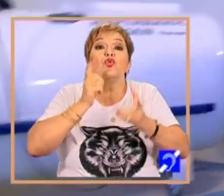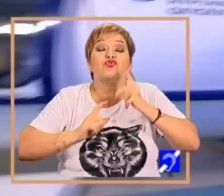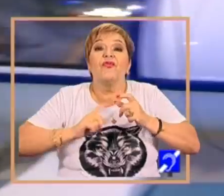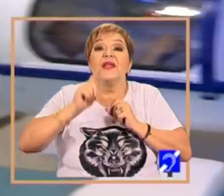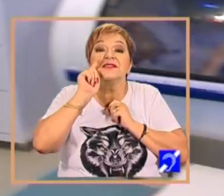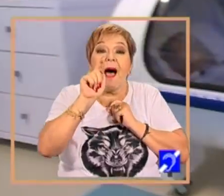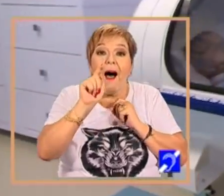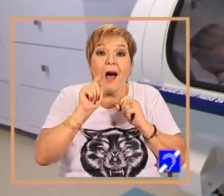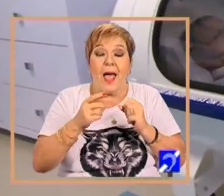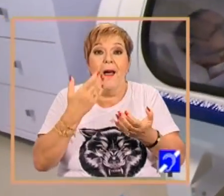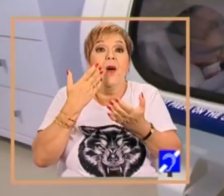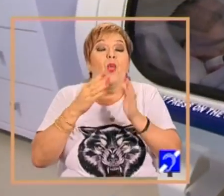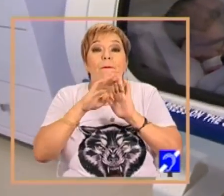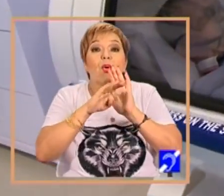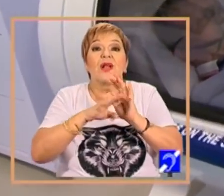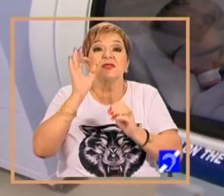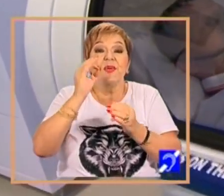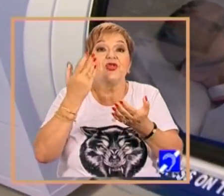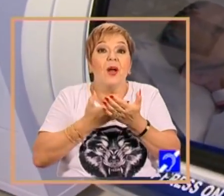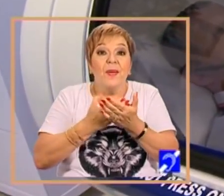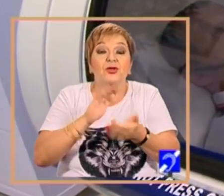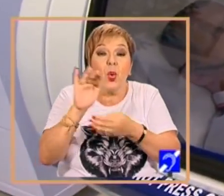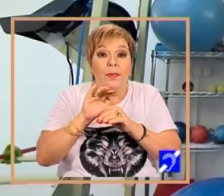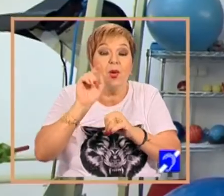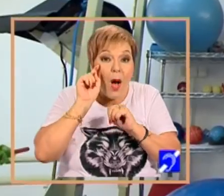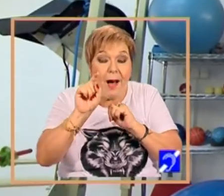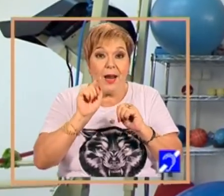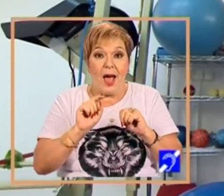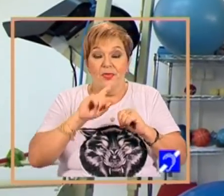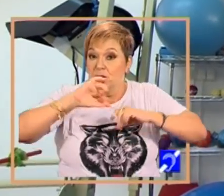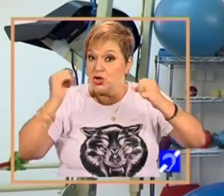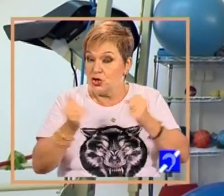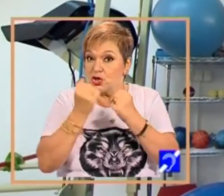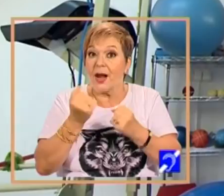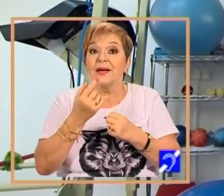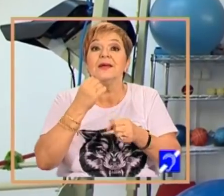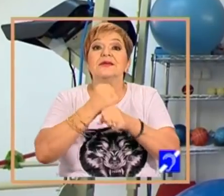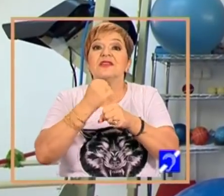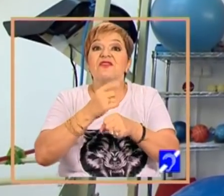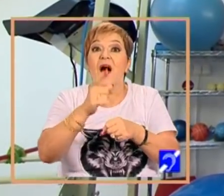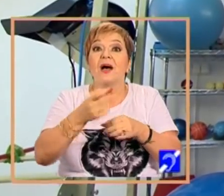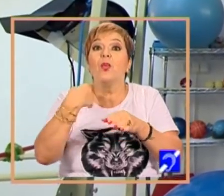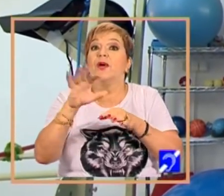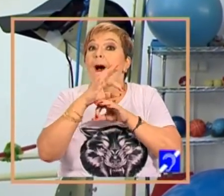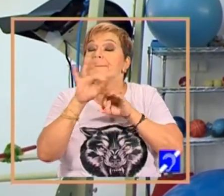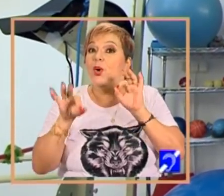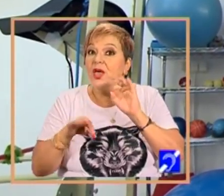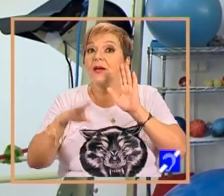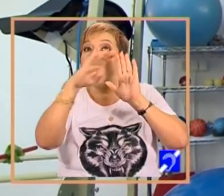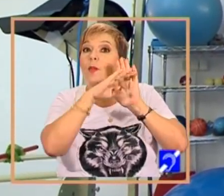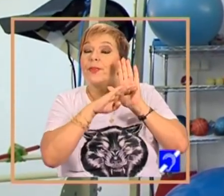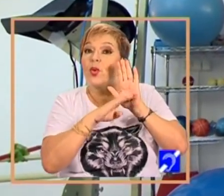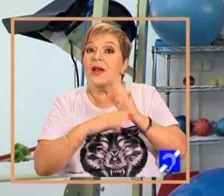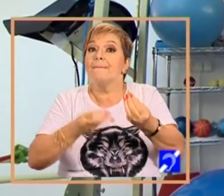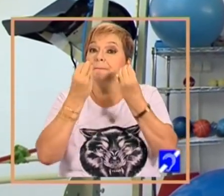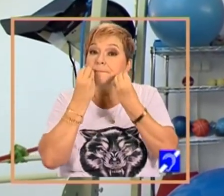copil în parte și încercăm să compunem un plan terapeutic cât mai complex